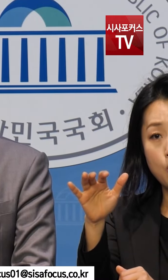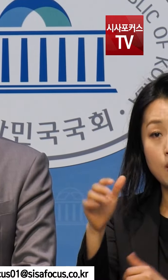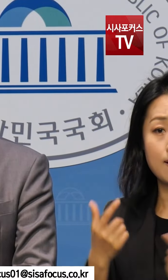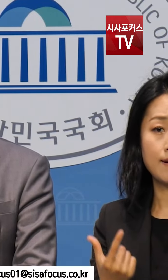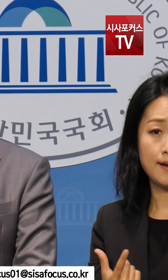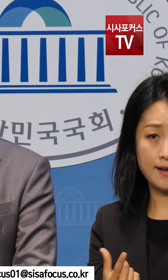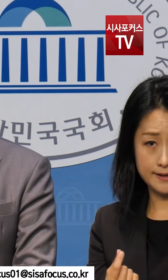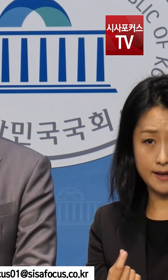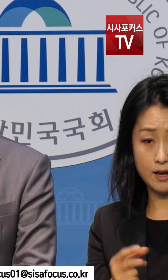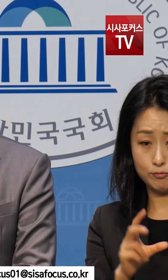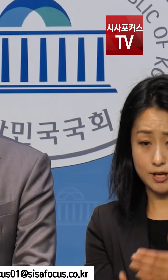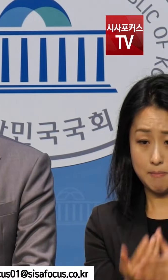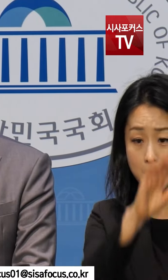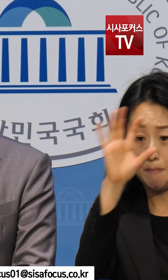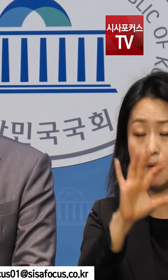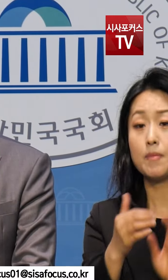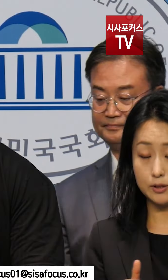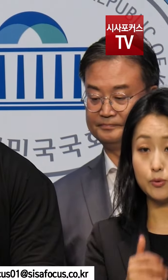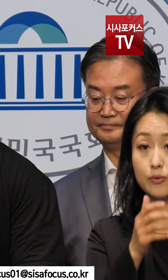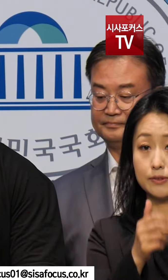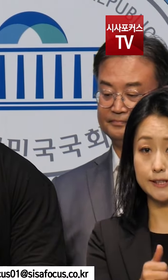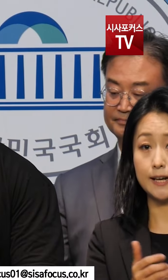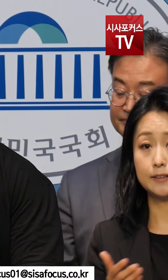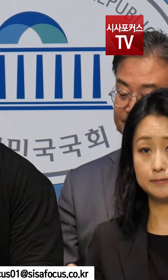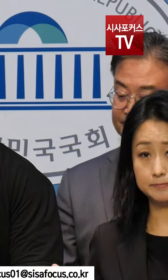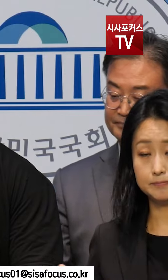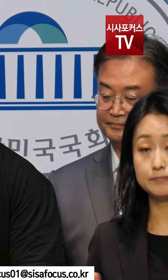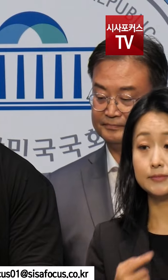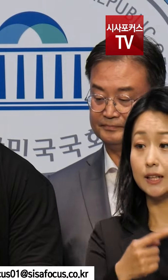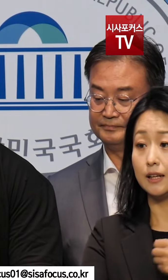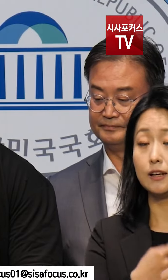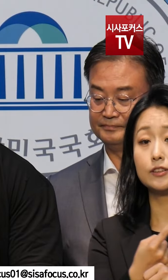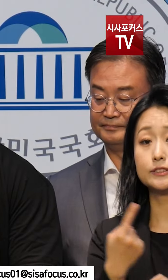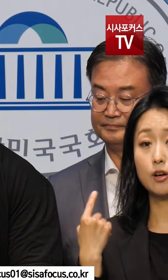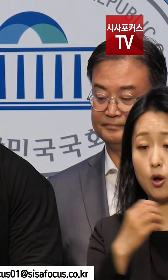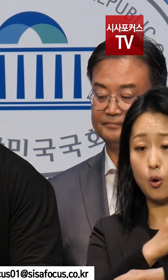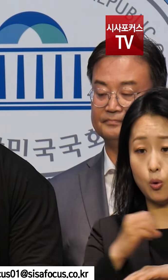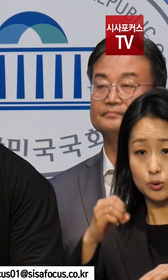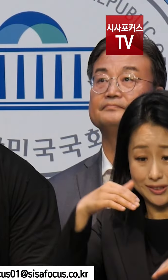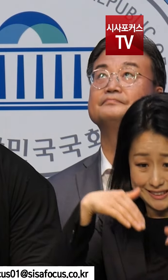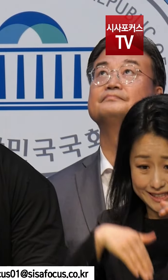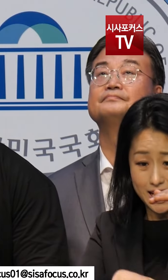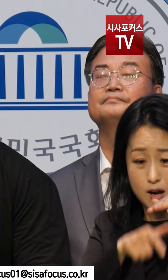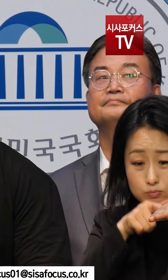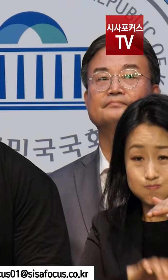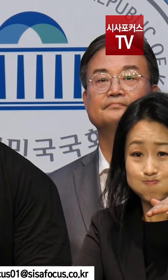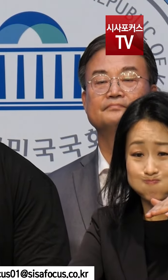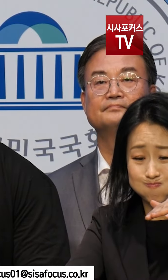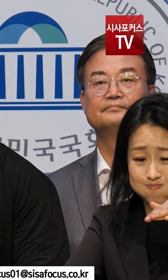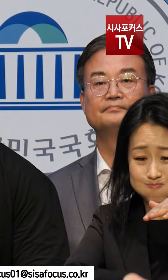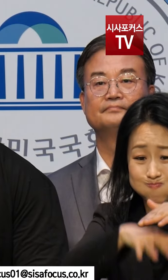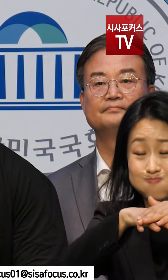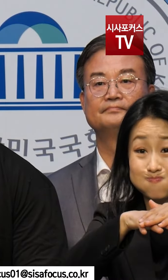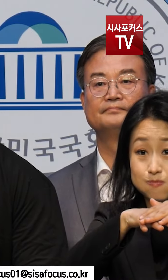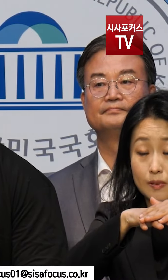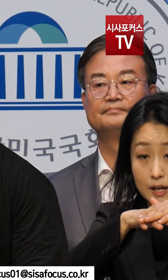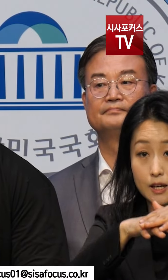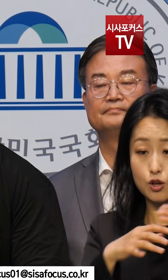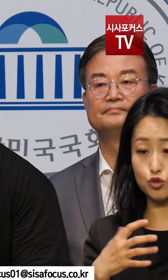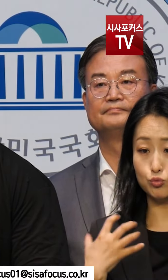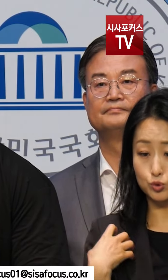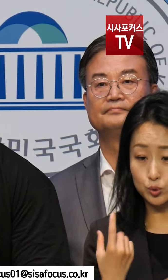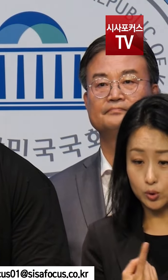마련의 출발점이 될 것입니다. 1년 전 오송 지하차도에서 발생한 참사는 국무조정실의 감찰